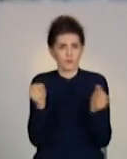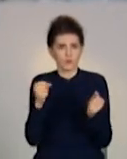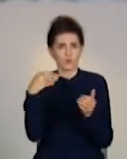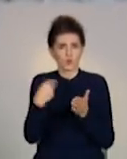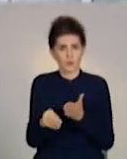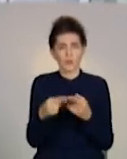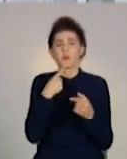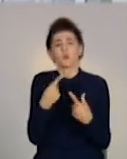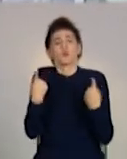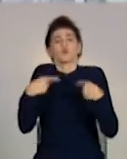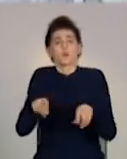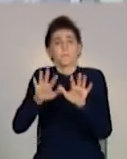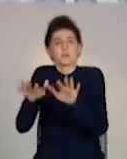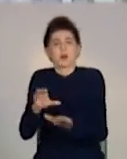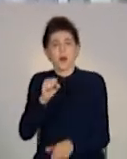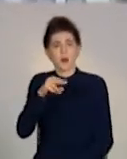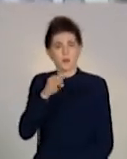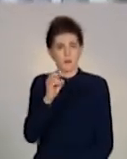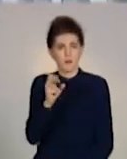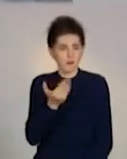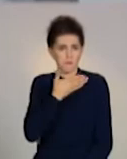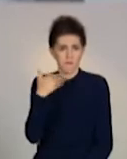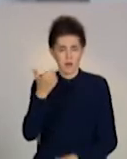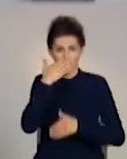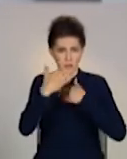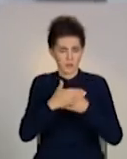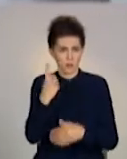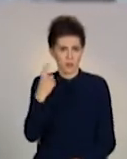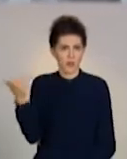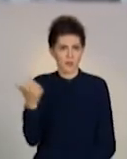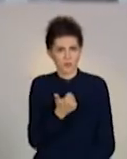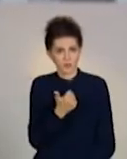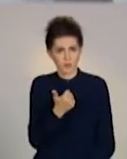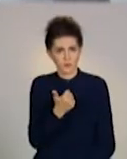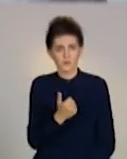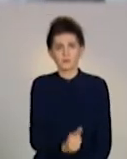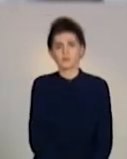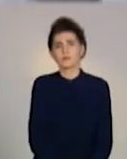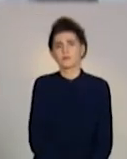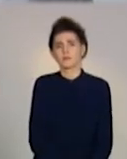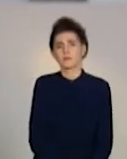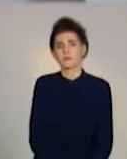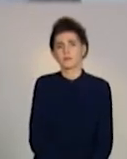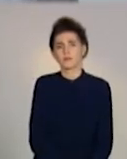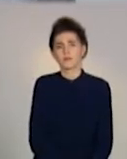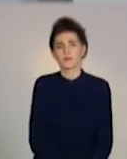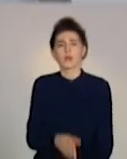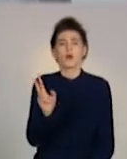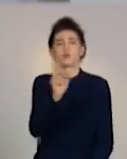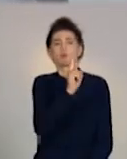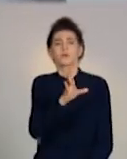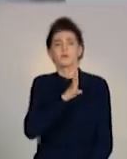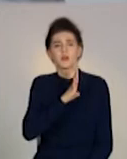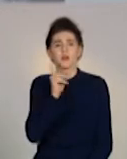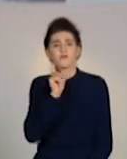кажуть, засоби для дезінфекції немає вже тиждень. Ті, які ще, допустимо, трохи взяли, які